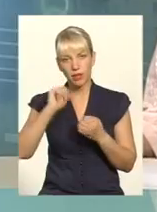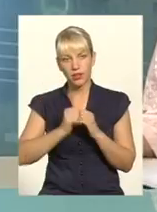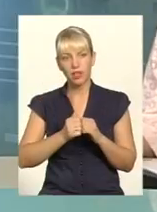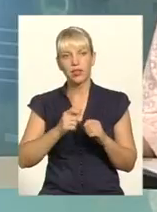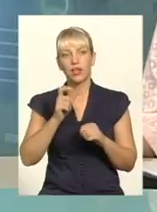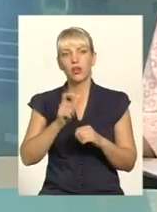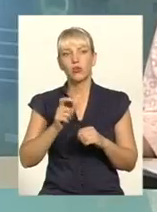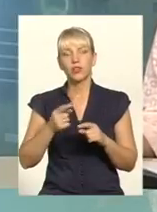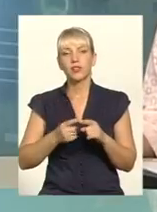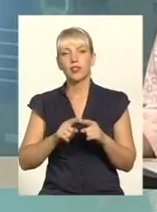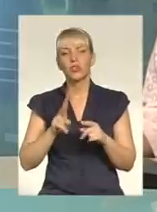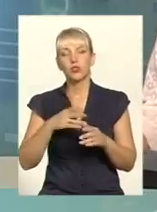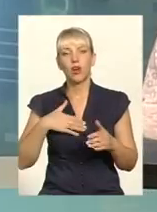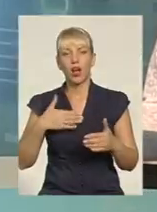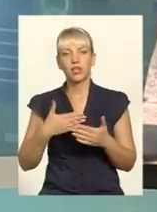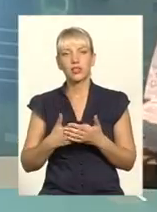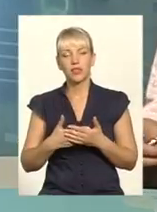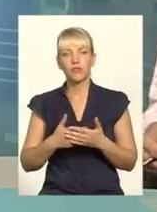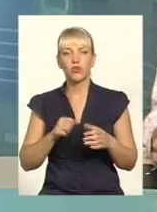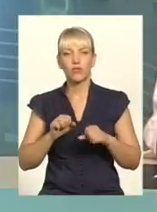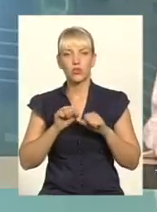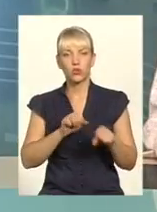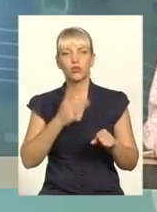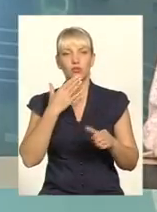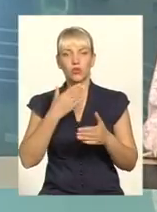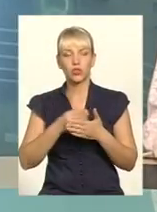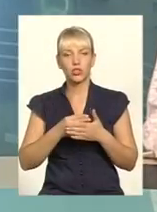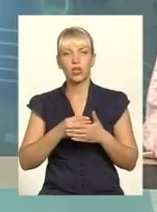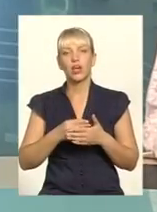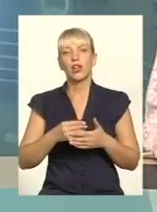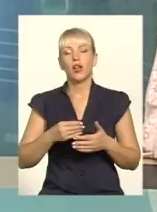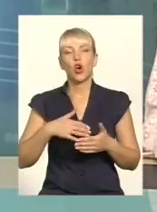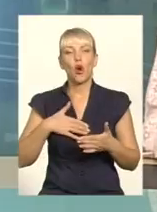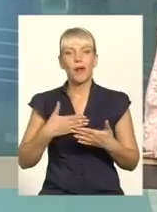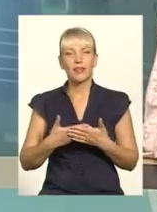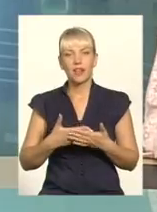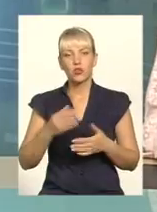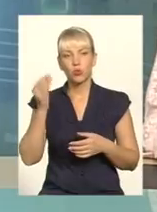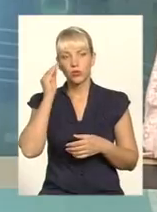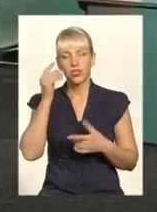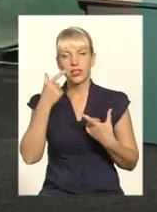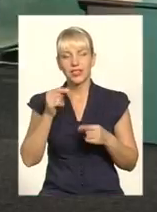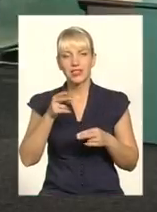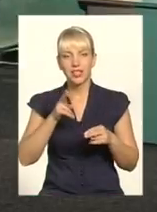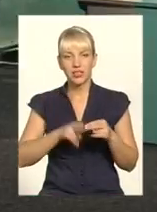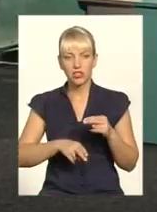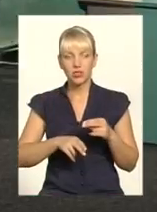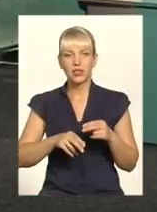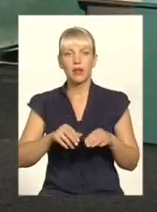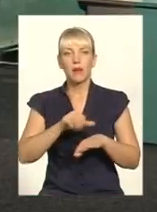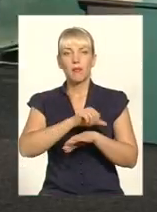активно відстоювати свою громадянську позицію, де закінчується межі дозволеного і наступає відповідальність?